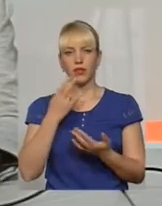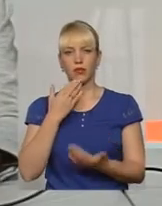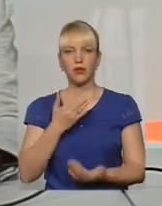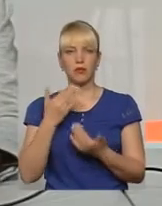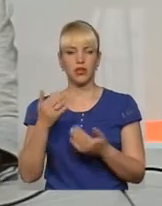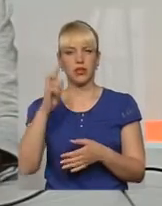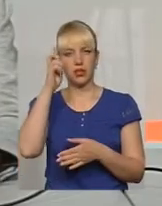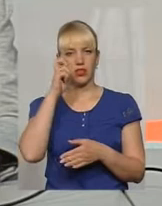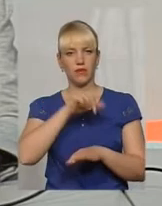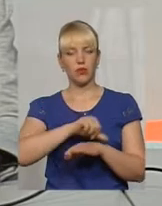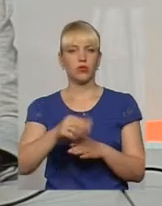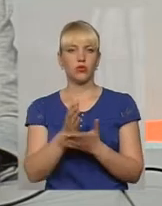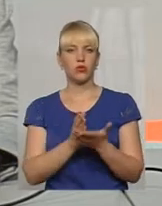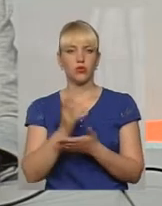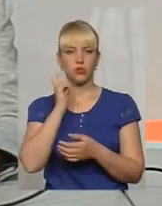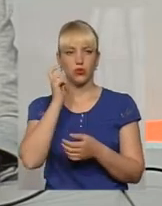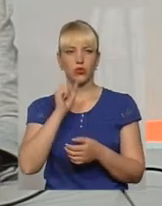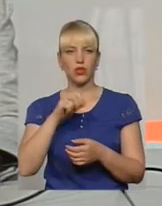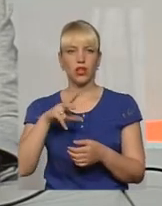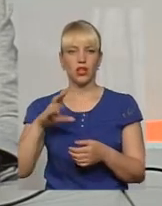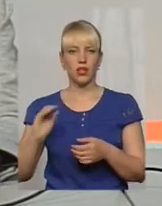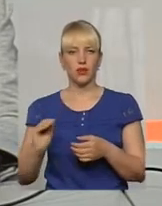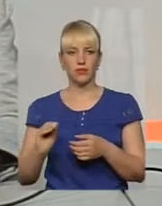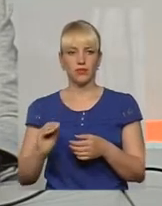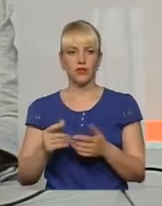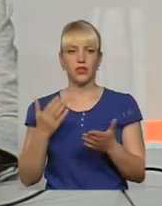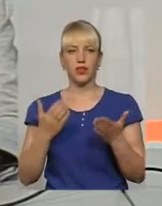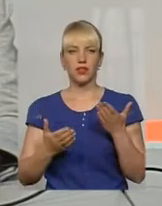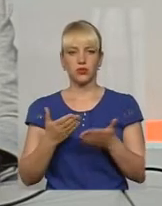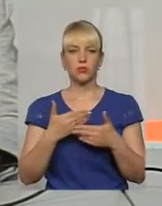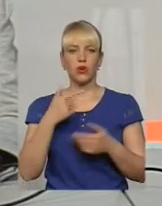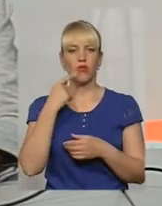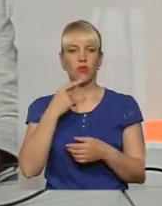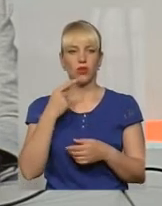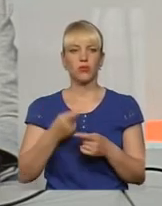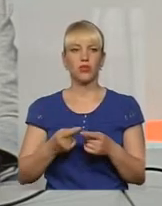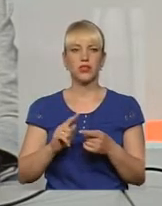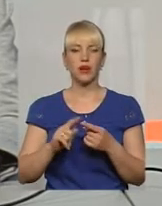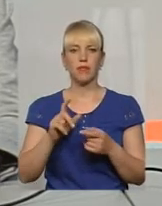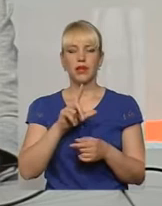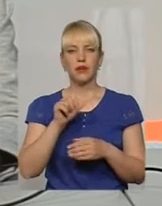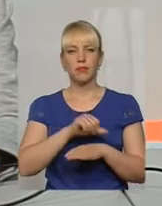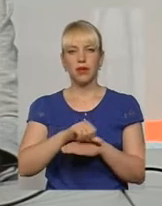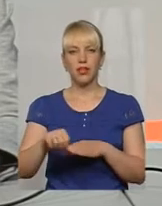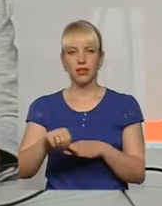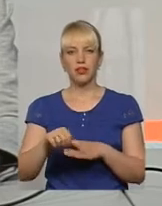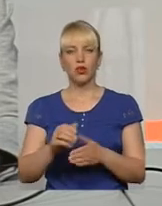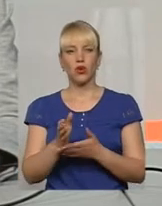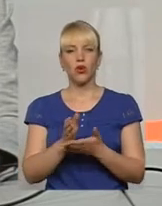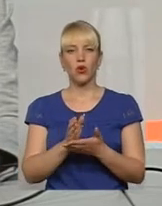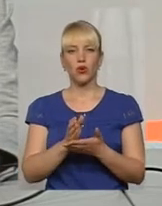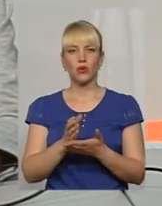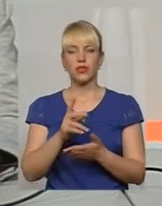служби України. Але, якщо ми говоримо саме за перетин кордону, то,